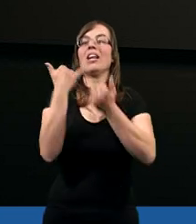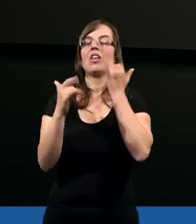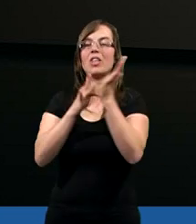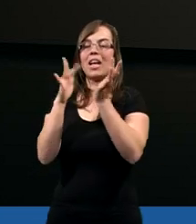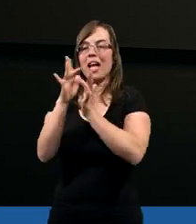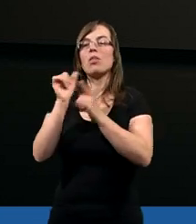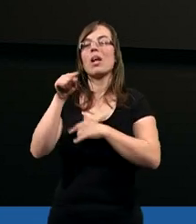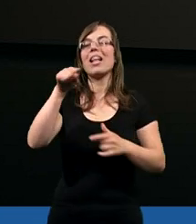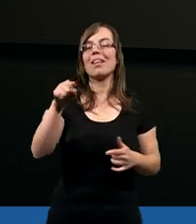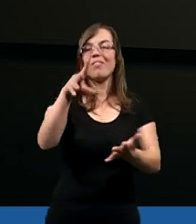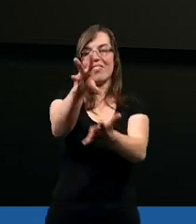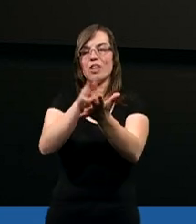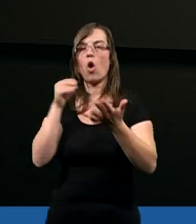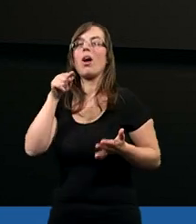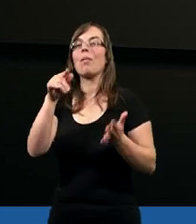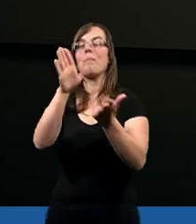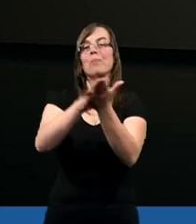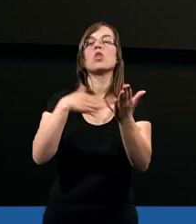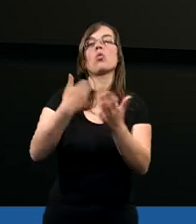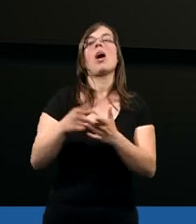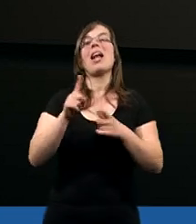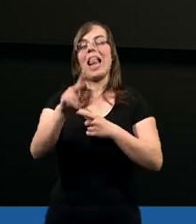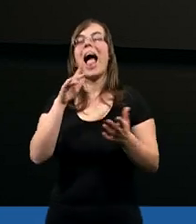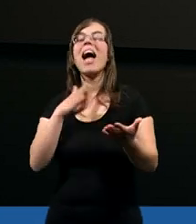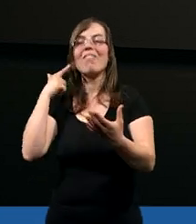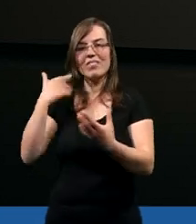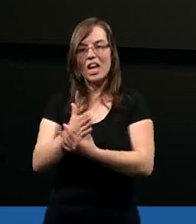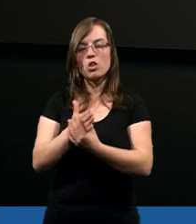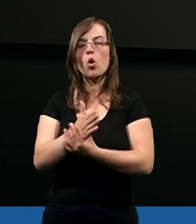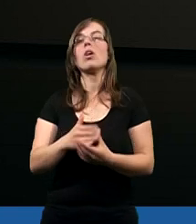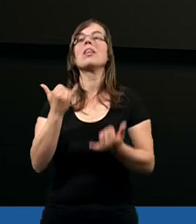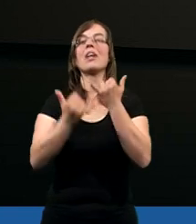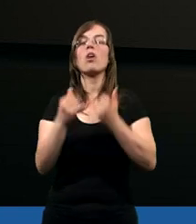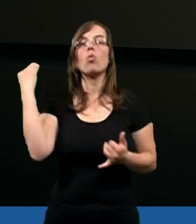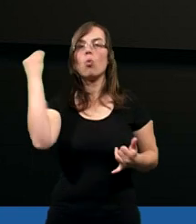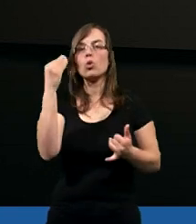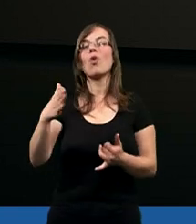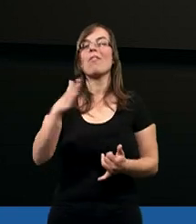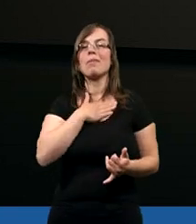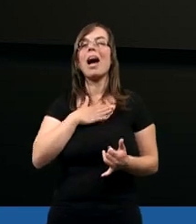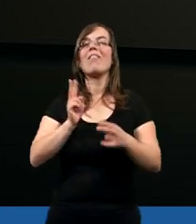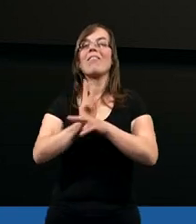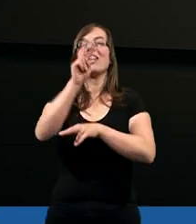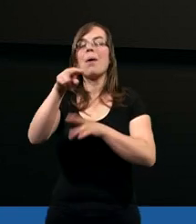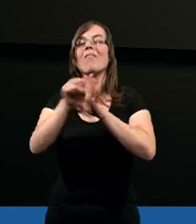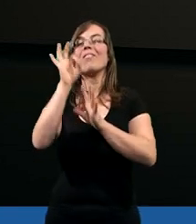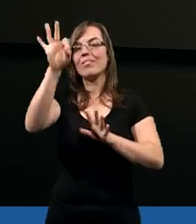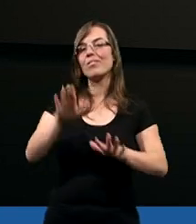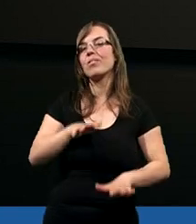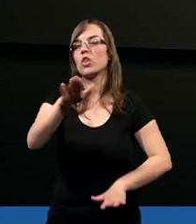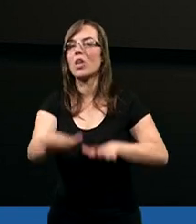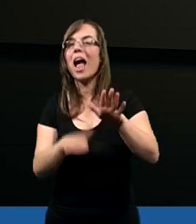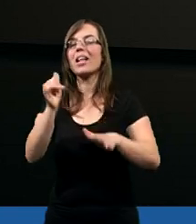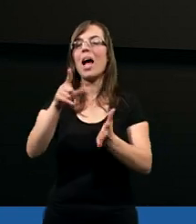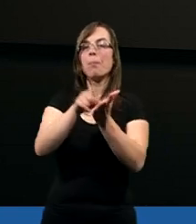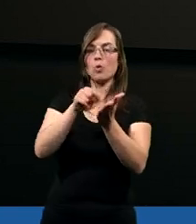jest tym wzorem, przykładem dla wierzących, jeżeli uczniowie mają wstępować w Jego ślady,